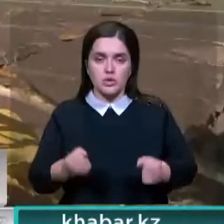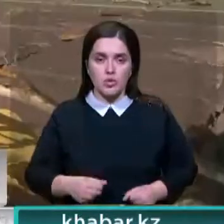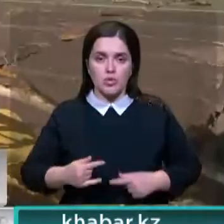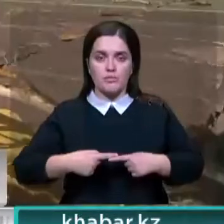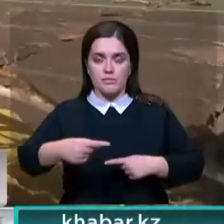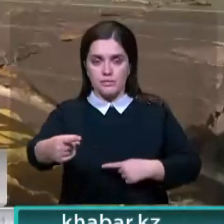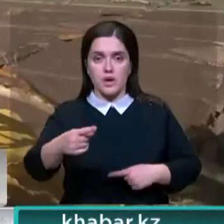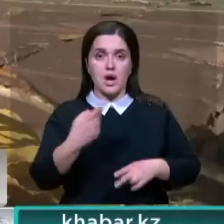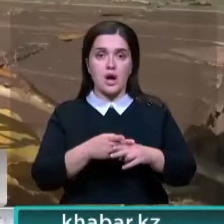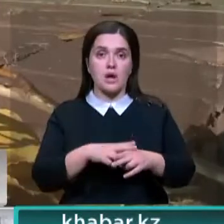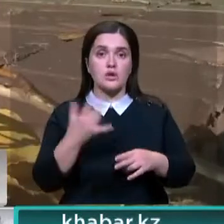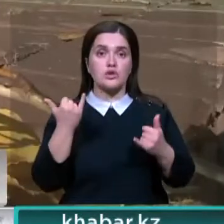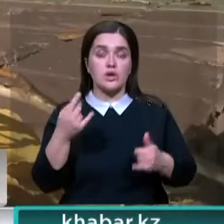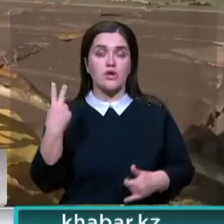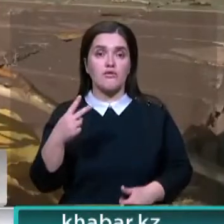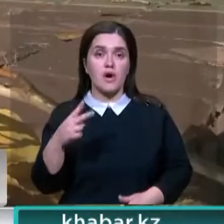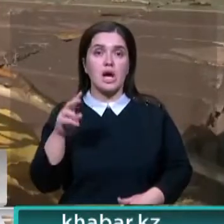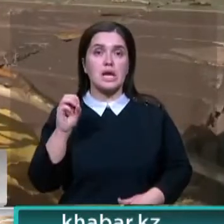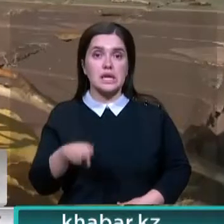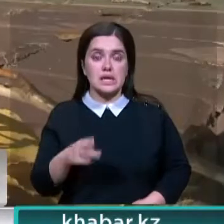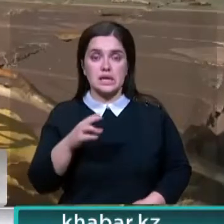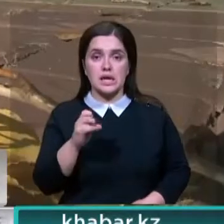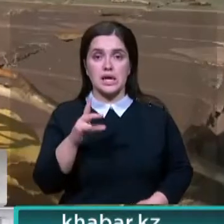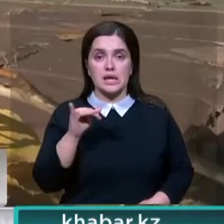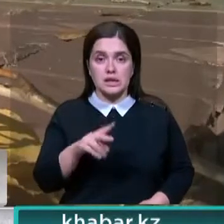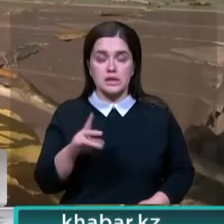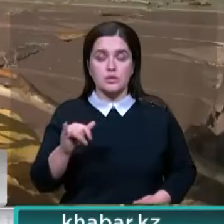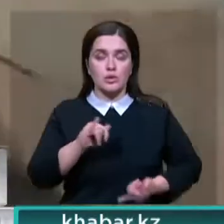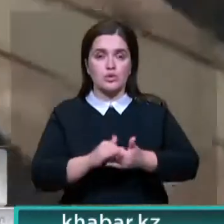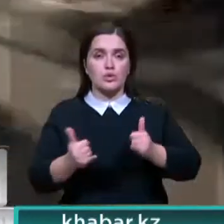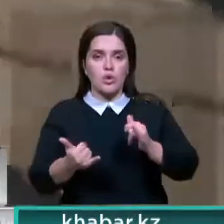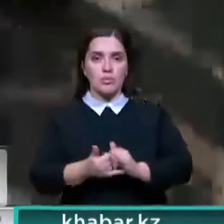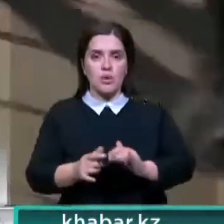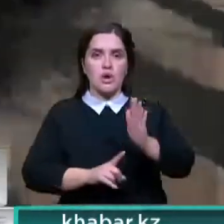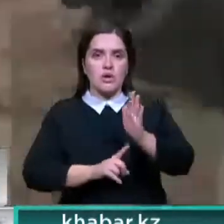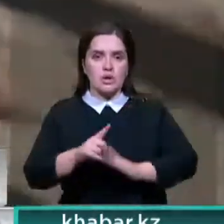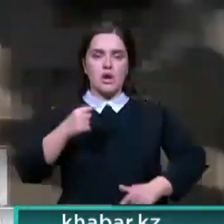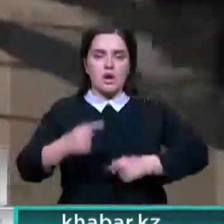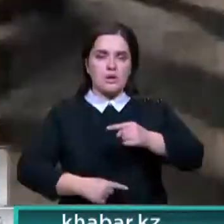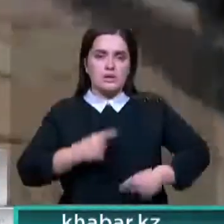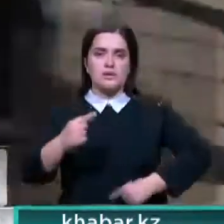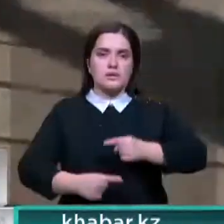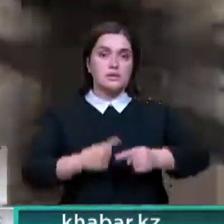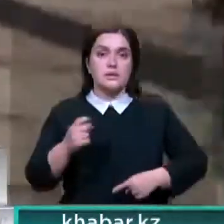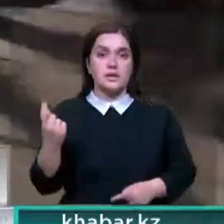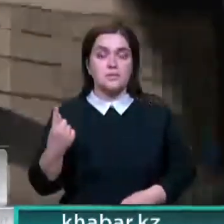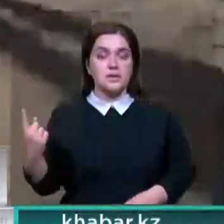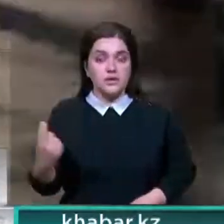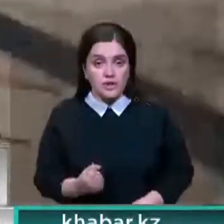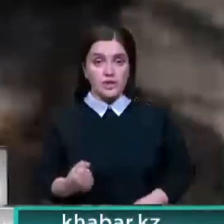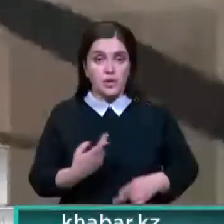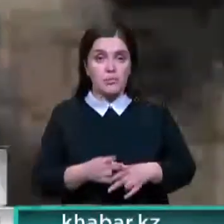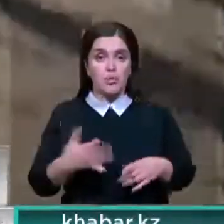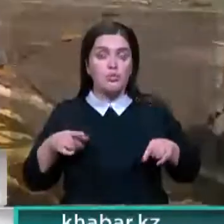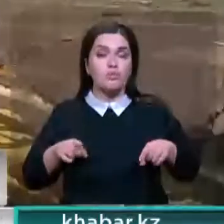Таймер запущен и 20-летний Данил Жилин из Усть-Каменогорска начинает наматывать круги. За первые недели челленджа